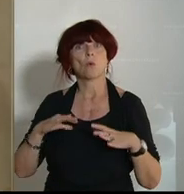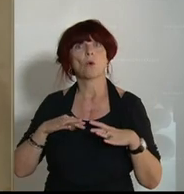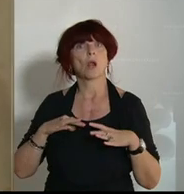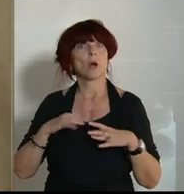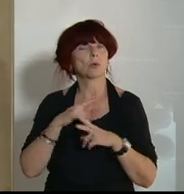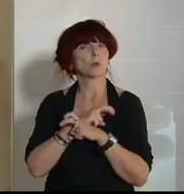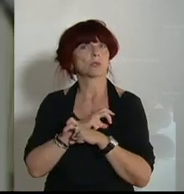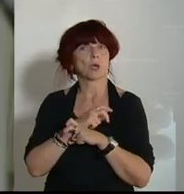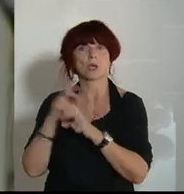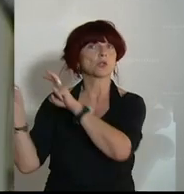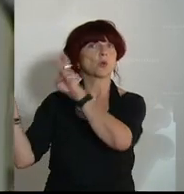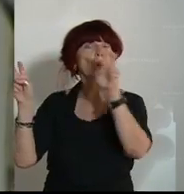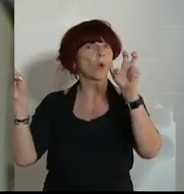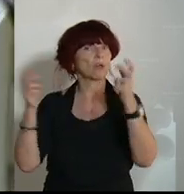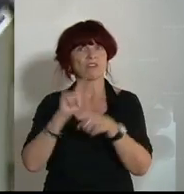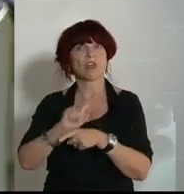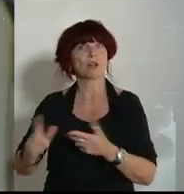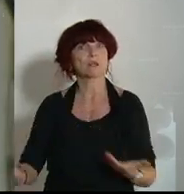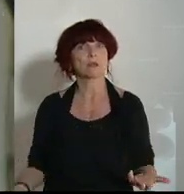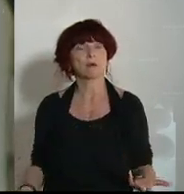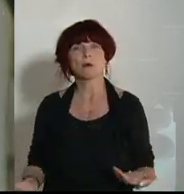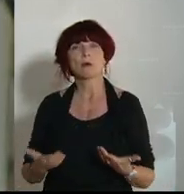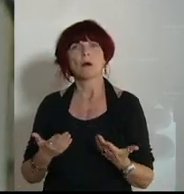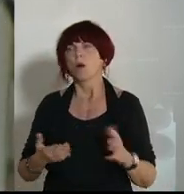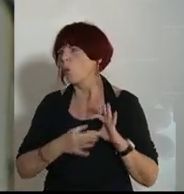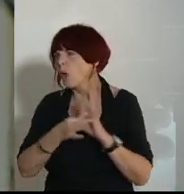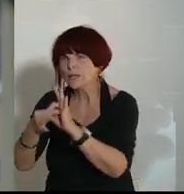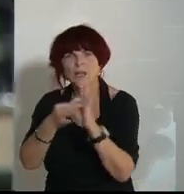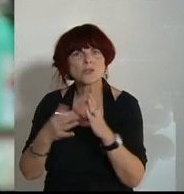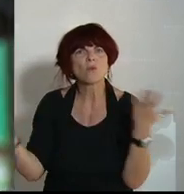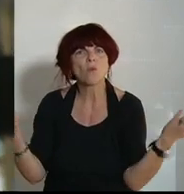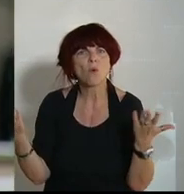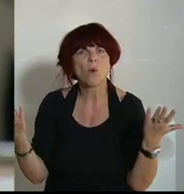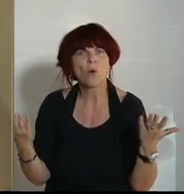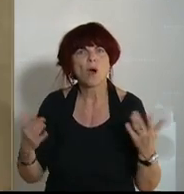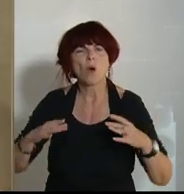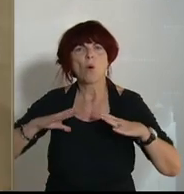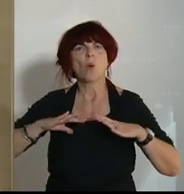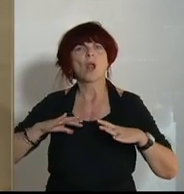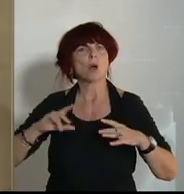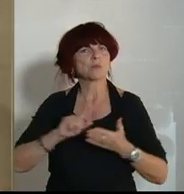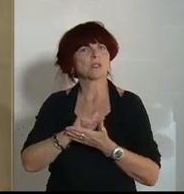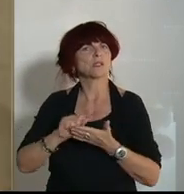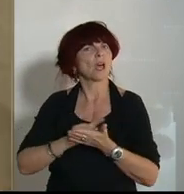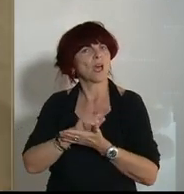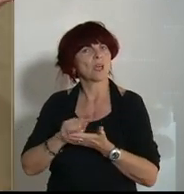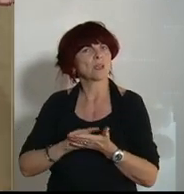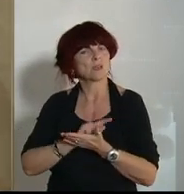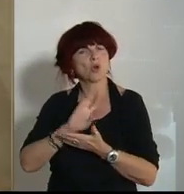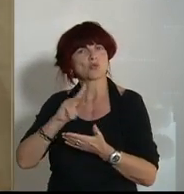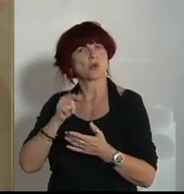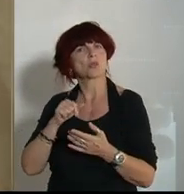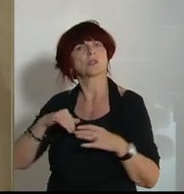Kein Slogan, nichts. Wo ist da die Koordination? Urlaubszeit. Die schönsten Urlaubsziele in Österreich.